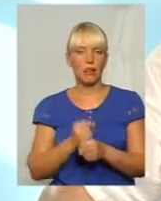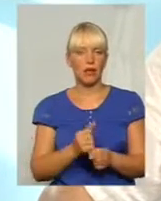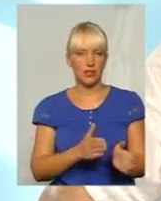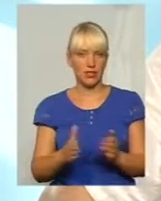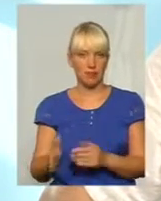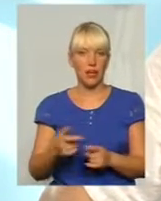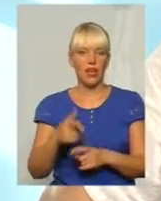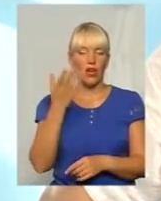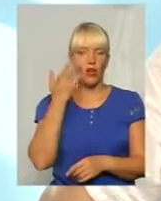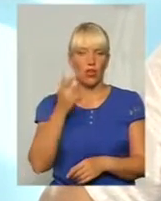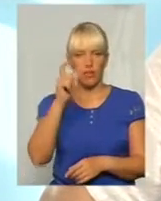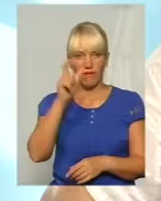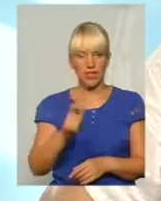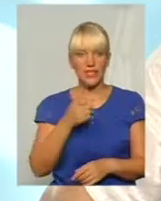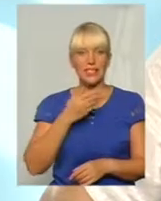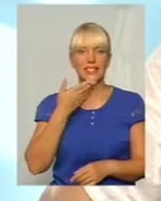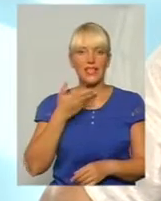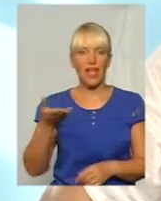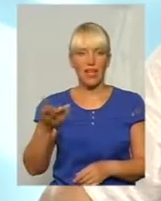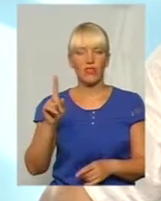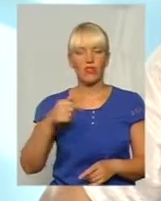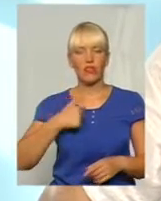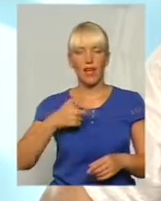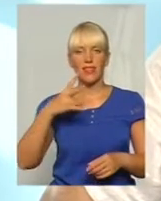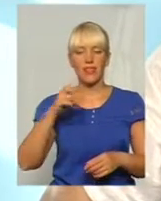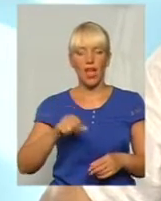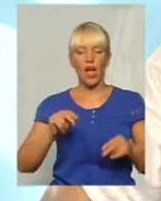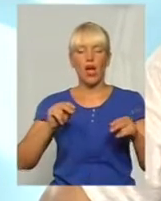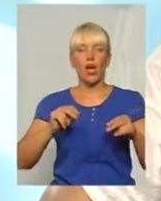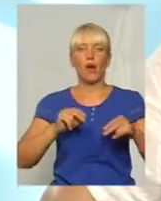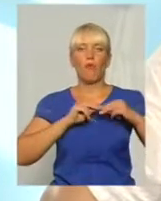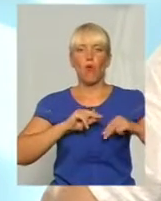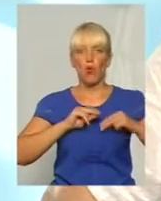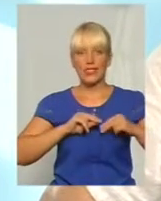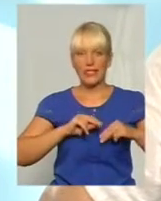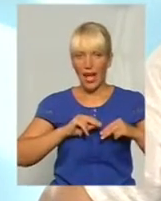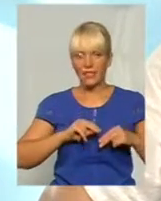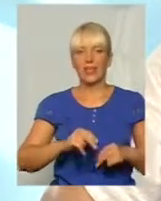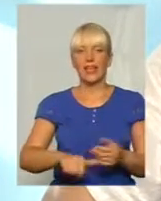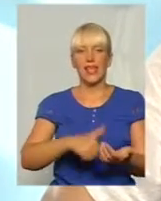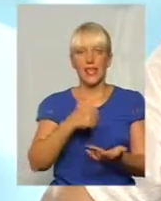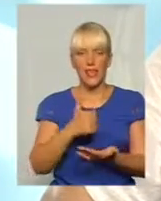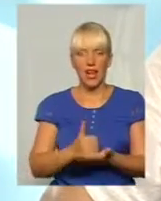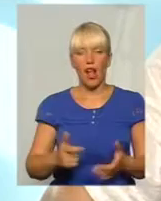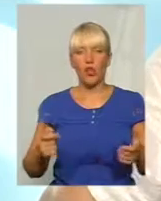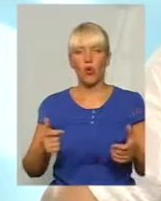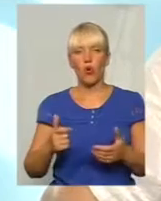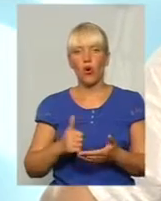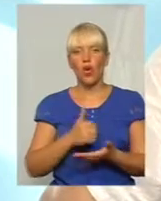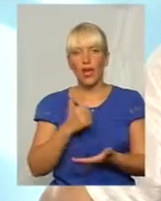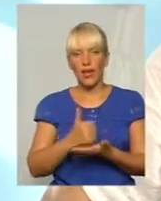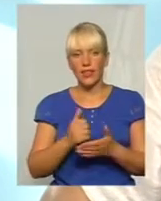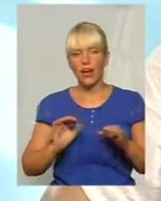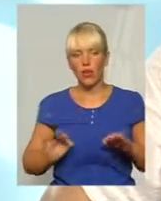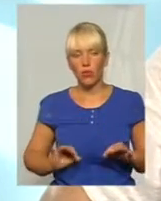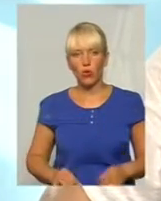він заявив про те, що я на посаді генерального прокурора зроблю те і те і те, він сьогодні робить такі речі. І те,